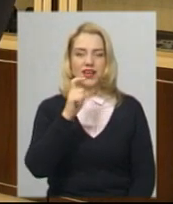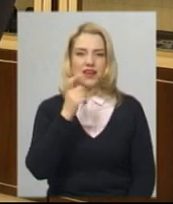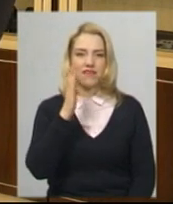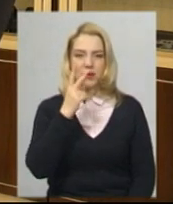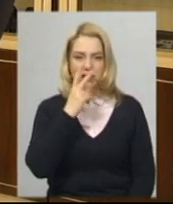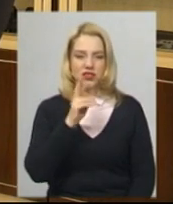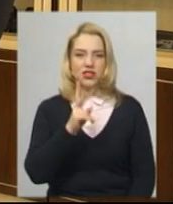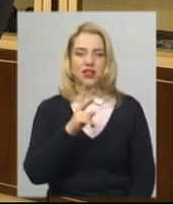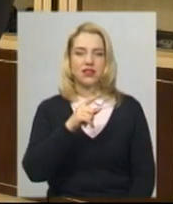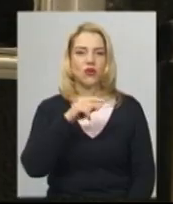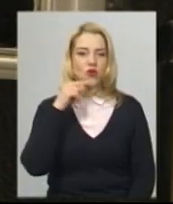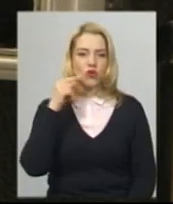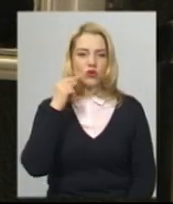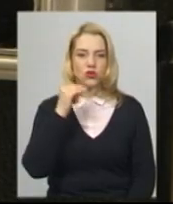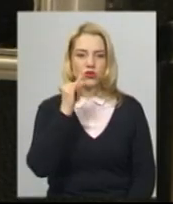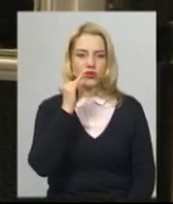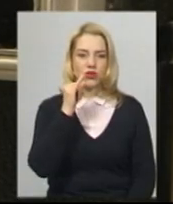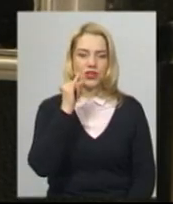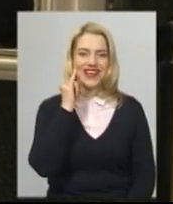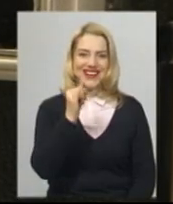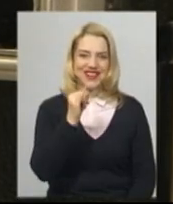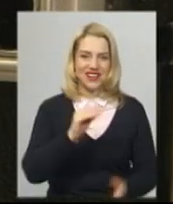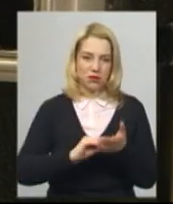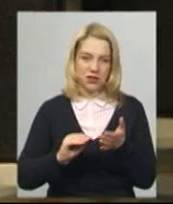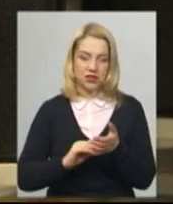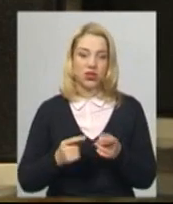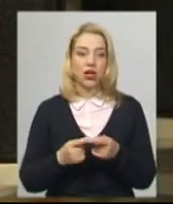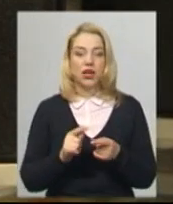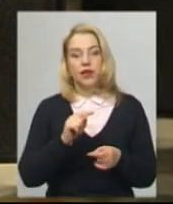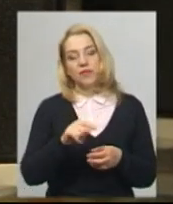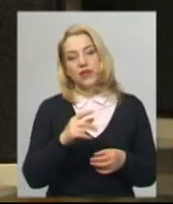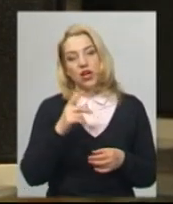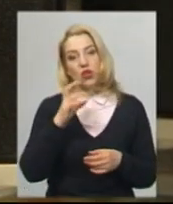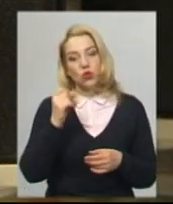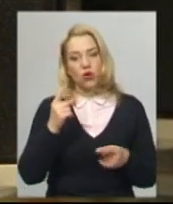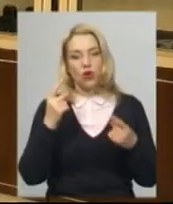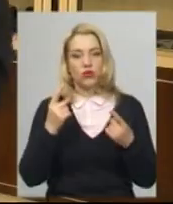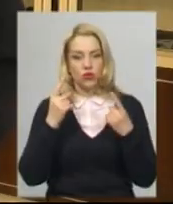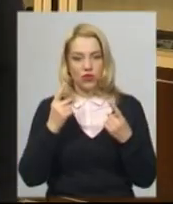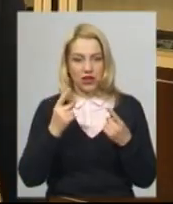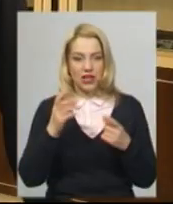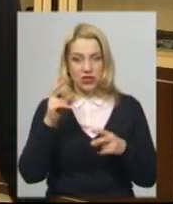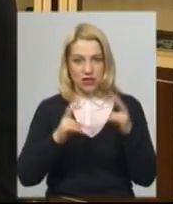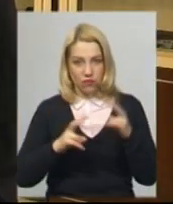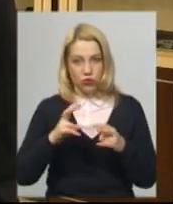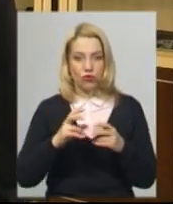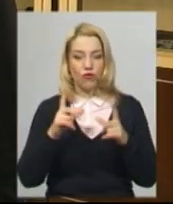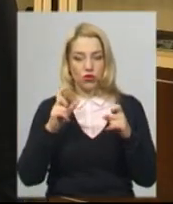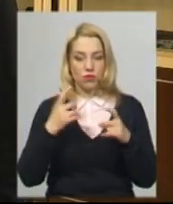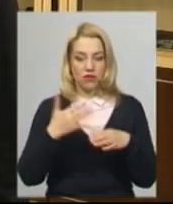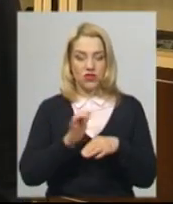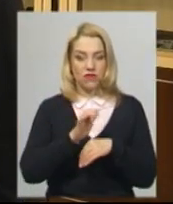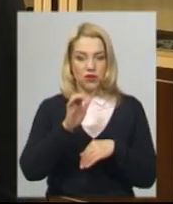З російською «І». До ювілею заводу випустили фотоапарат із зовсім іншим написом. Через